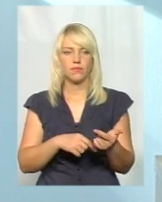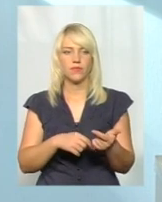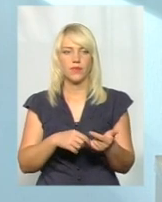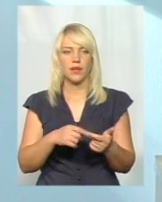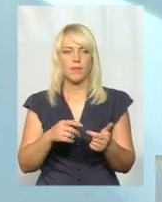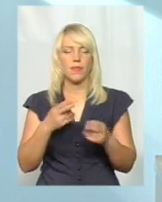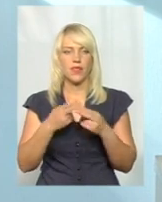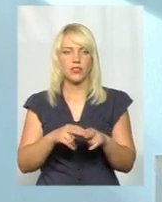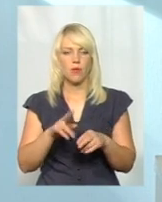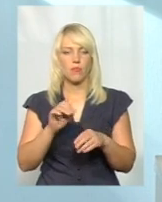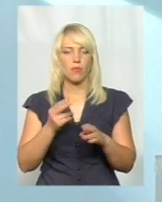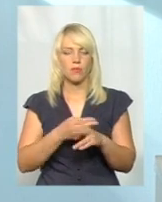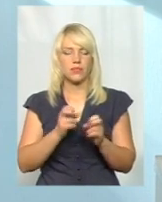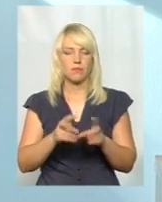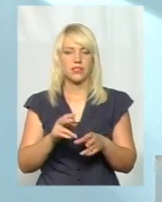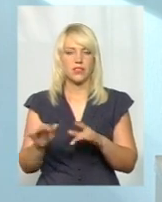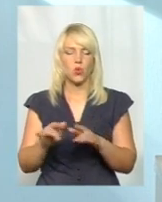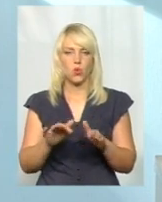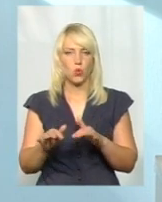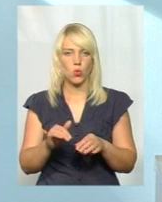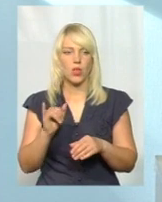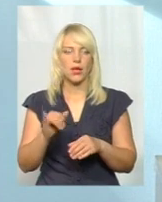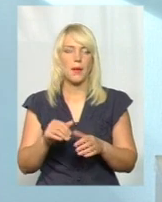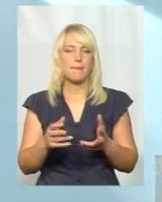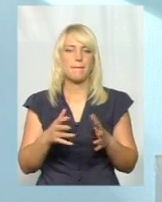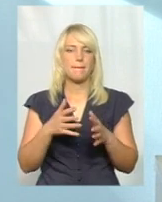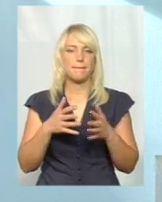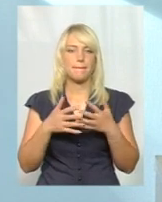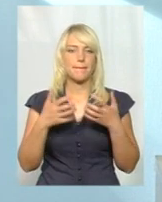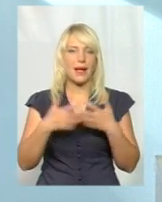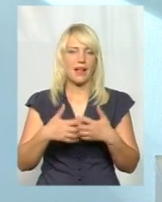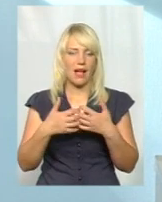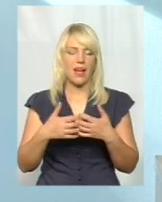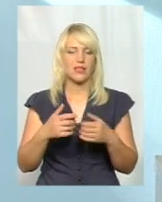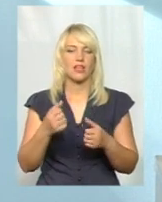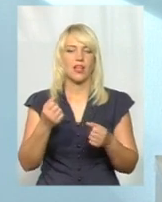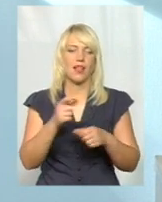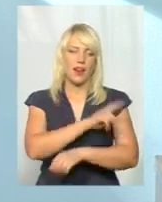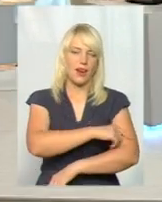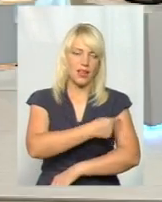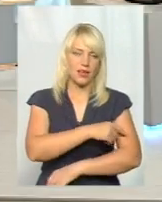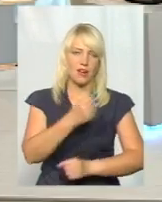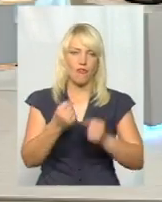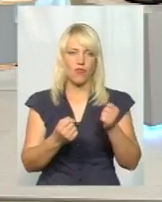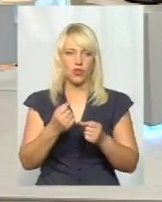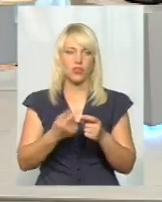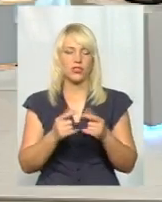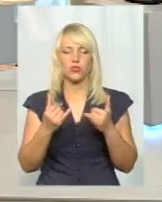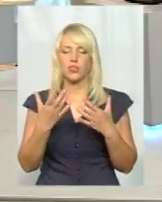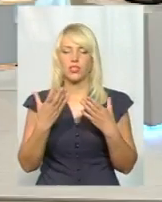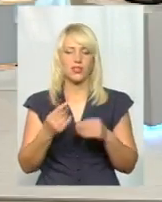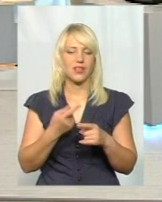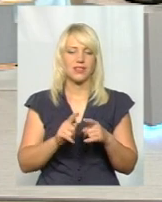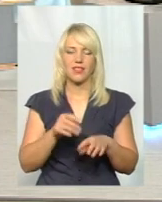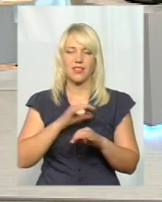слюсарем, інженером по безпеці руху, механіком, лікарем, водієм і так далі. Тобто на сьогоднішній день не то, що не рентабельно, ми